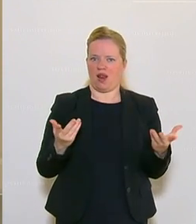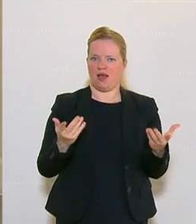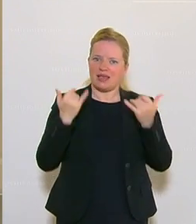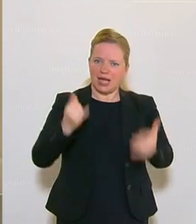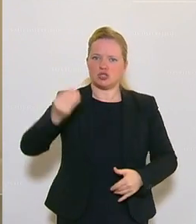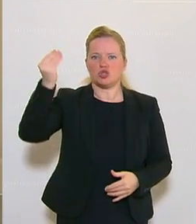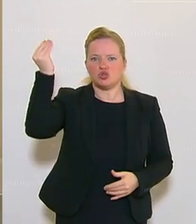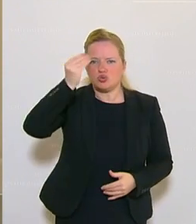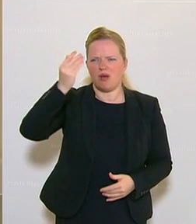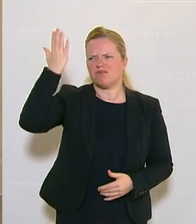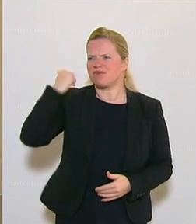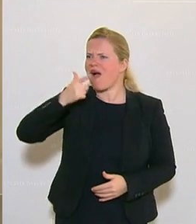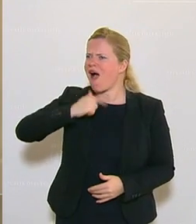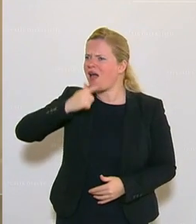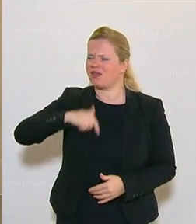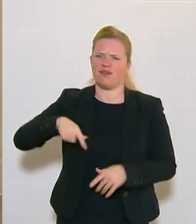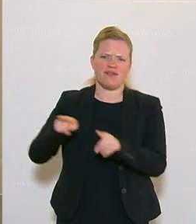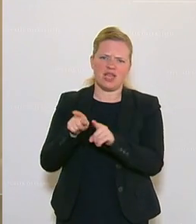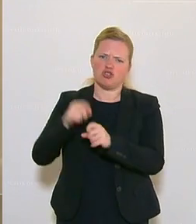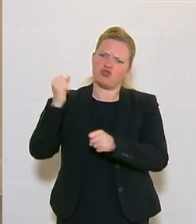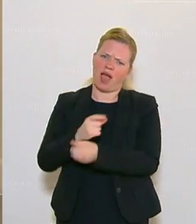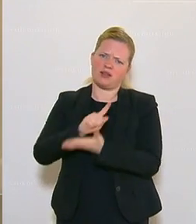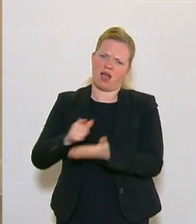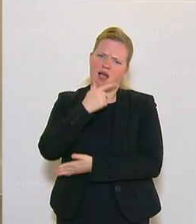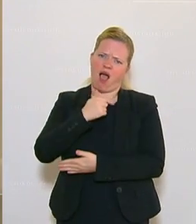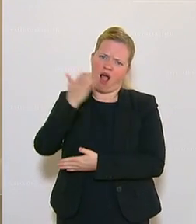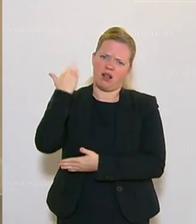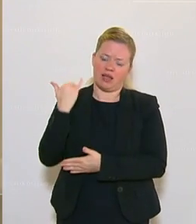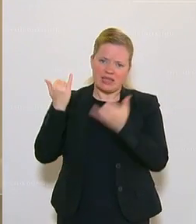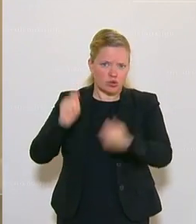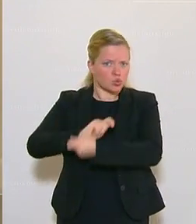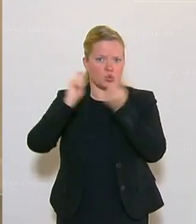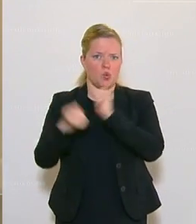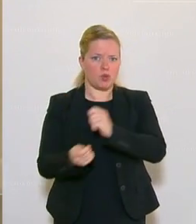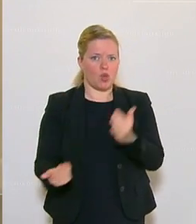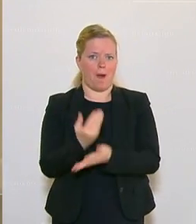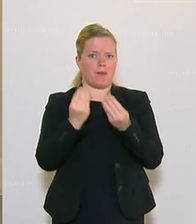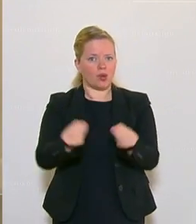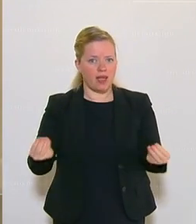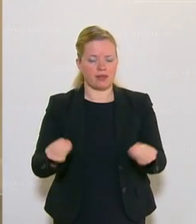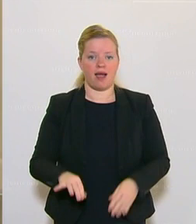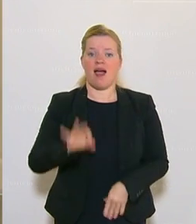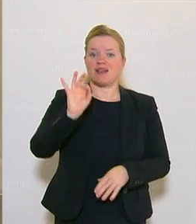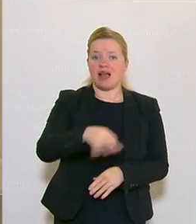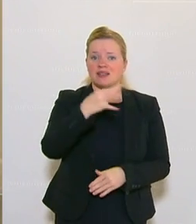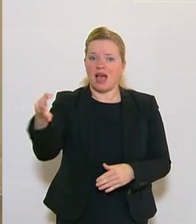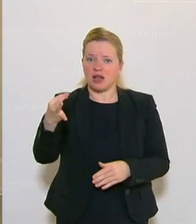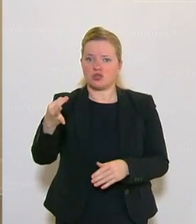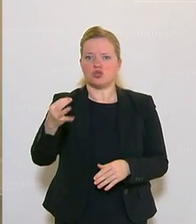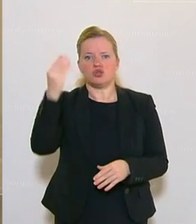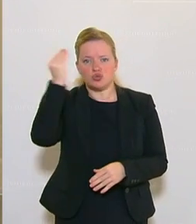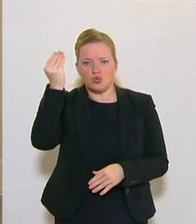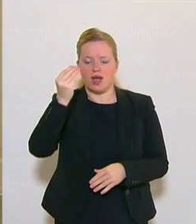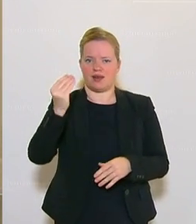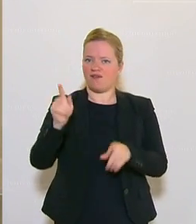digitalen Steinzeitalter endlich raus. Ja, die Ganztagsschulen sollten endlich ausgebaut werden. Nach dem Vorbild Wiens,